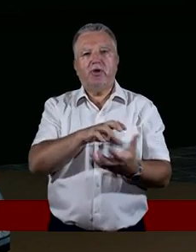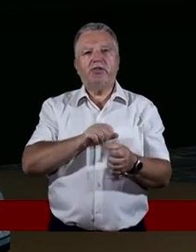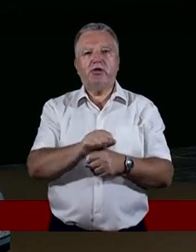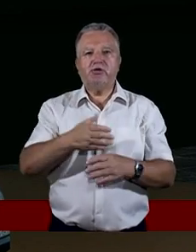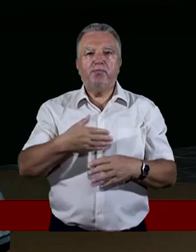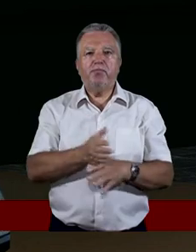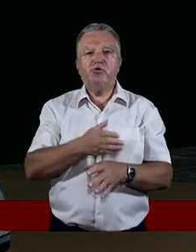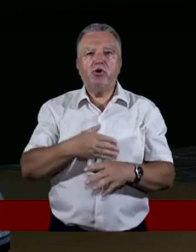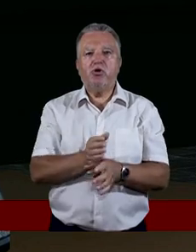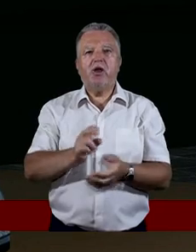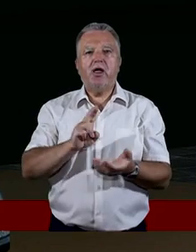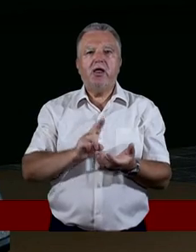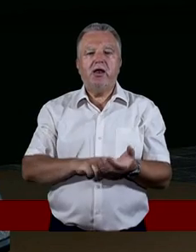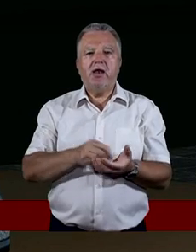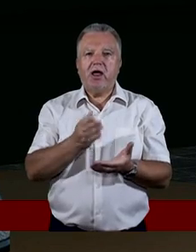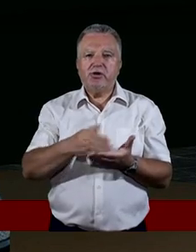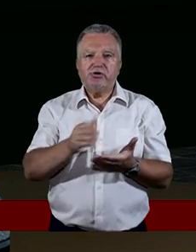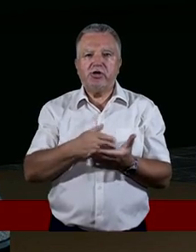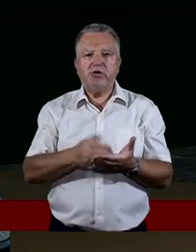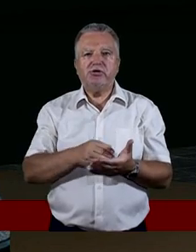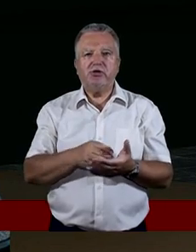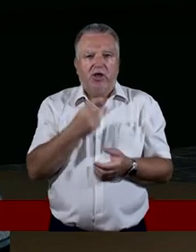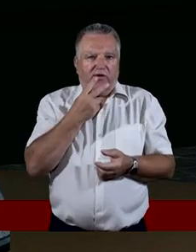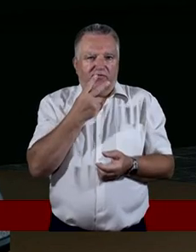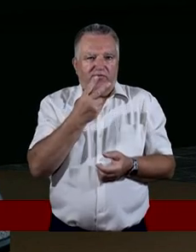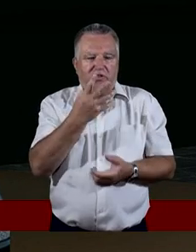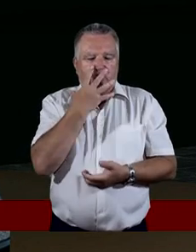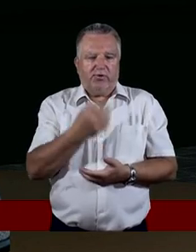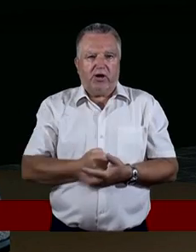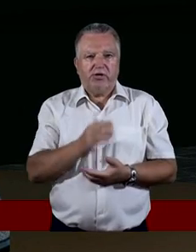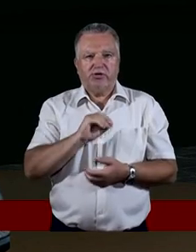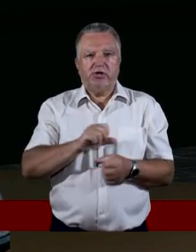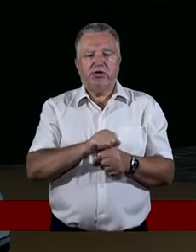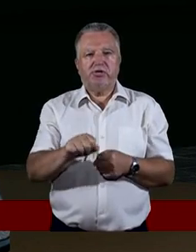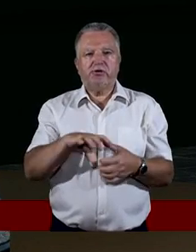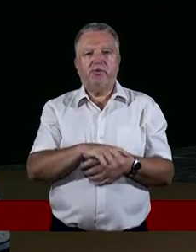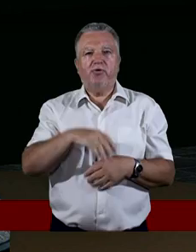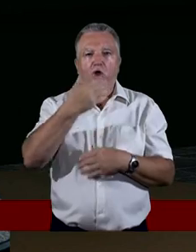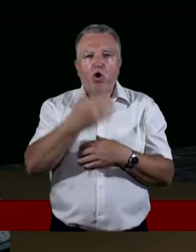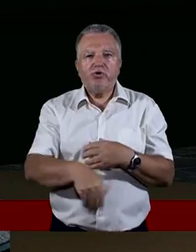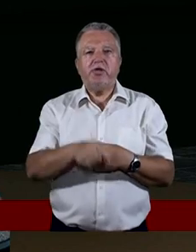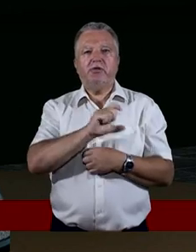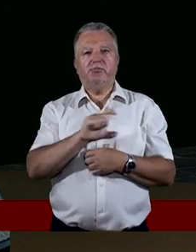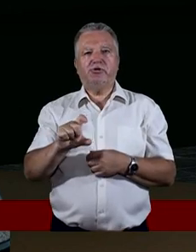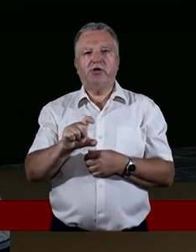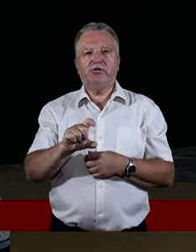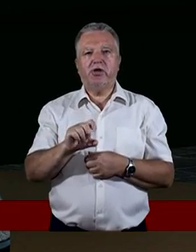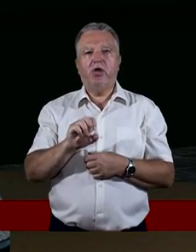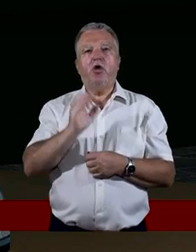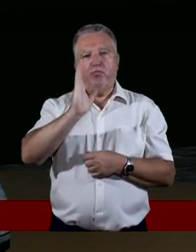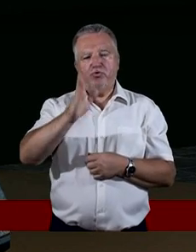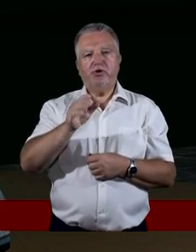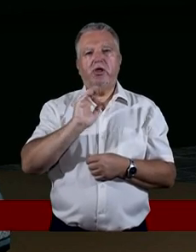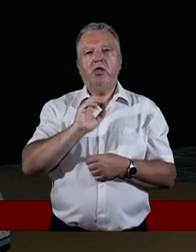I bardzo jasno widać, że jesteśmy w ostatnim okresie. A co później nastąpi? Królestwo Boże. Odnowiona